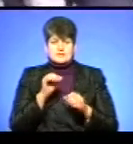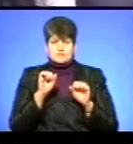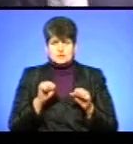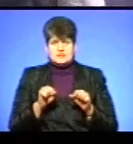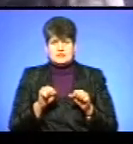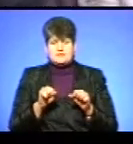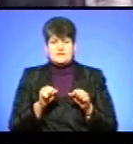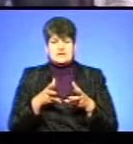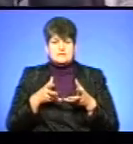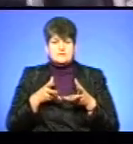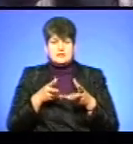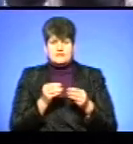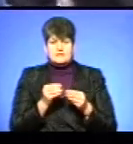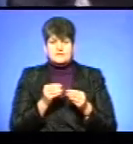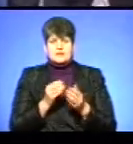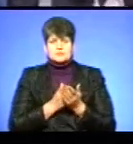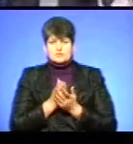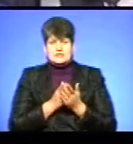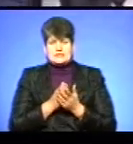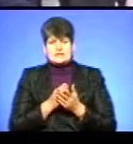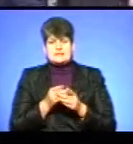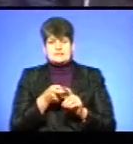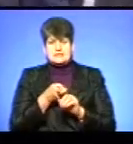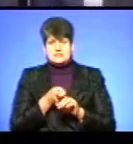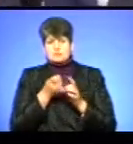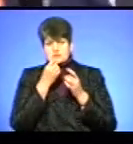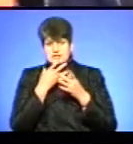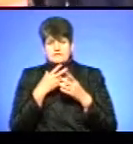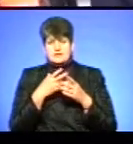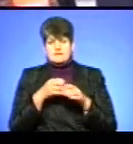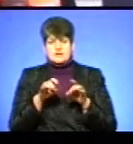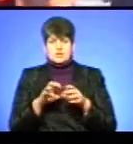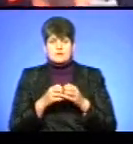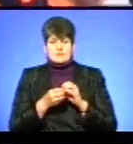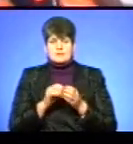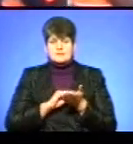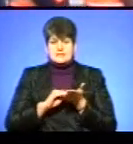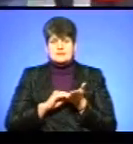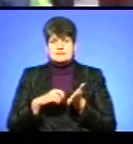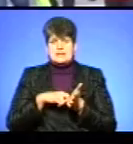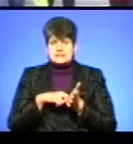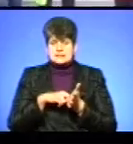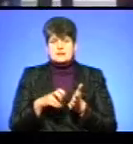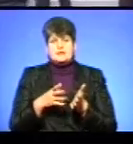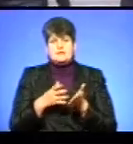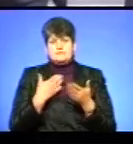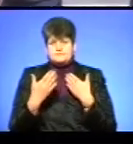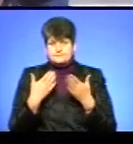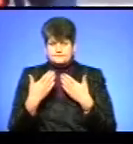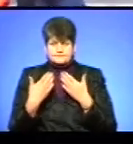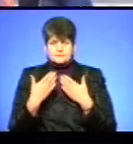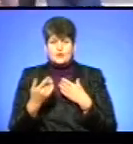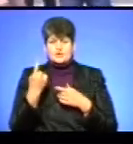чиновників, від яких залежить позитивне розв'язання проблеми. Писалися листи, велися перемовини. Одне державне